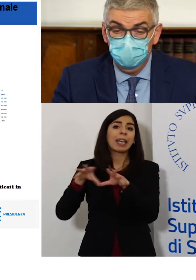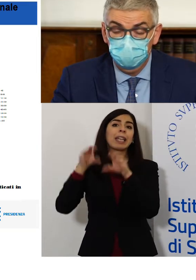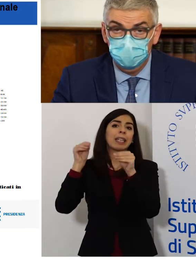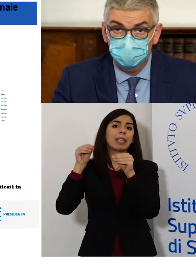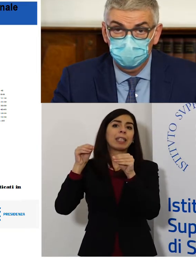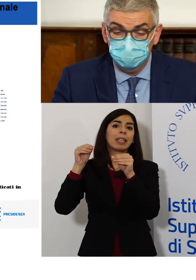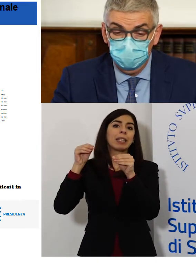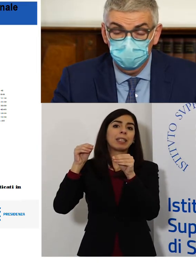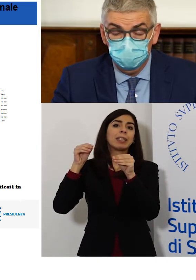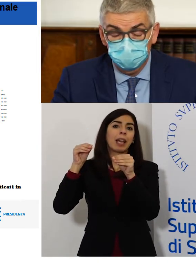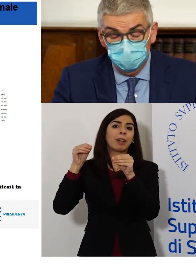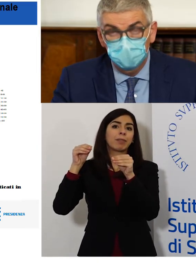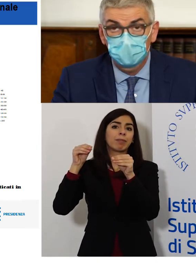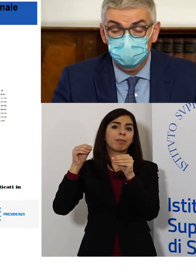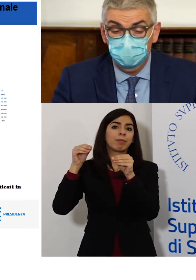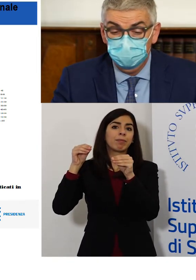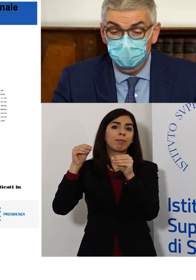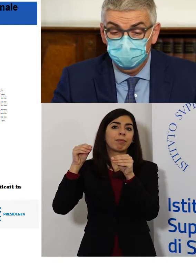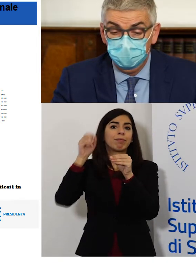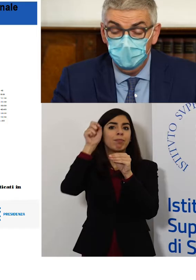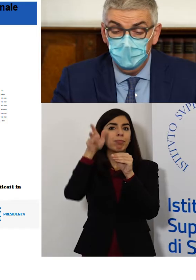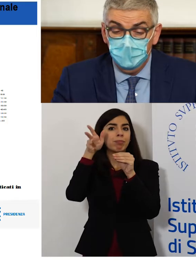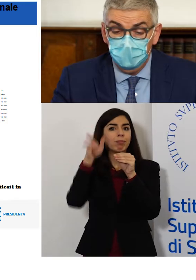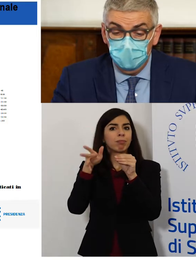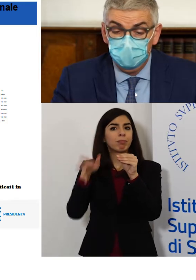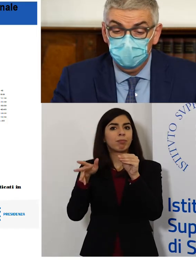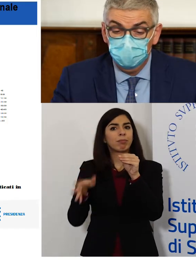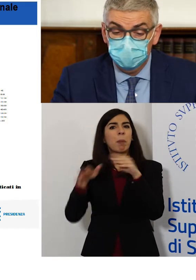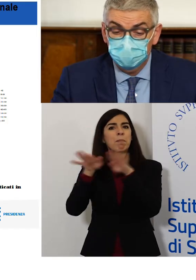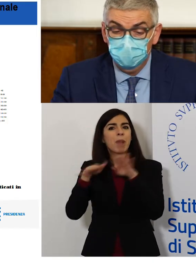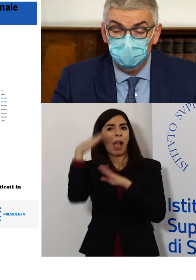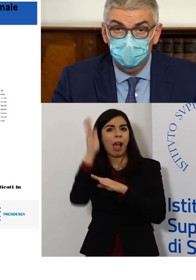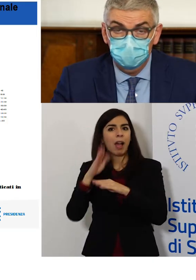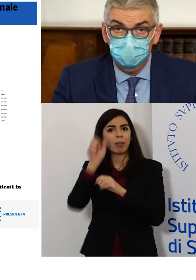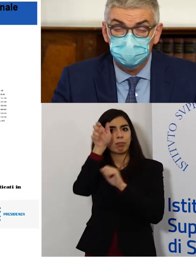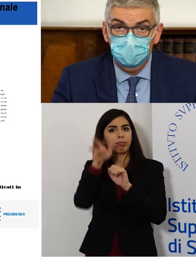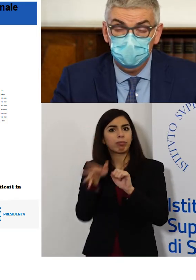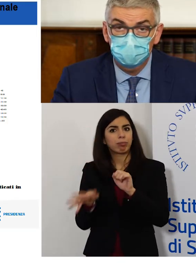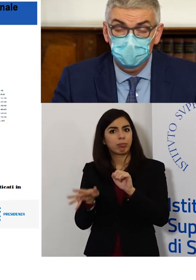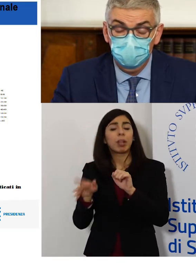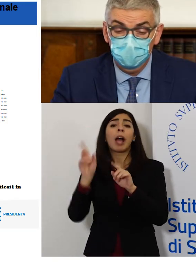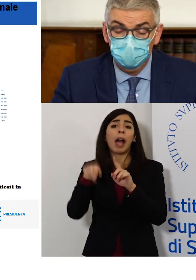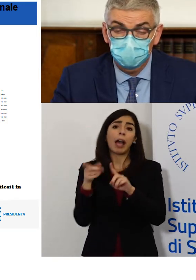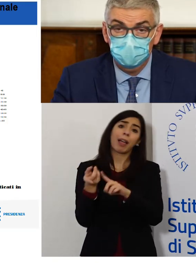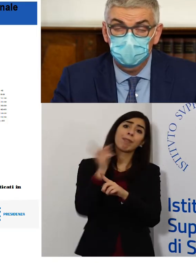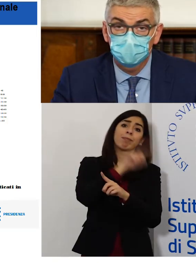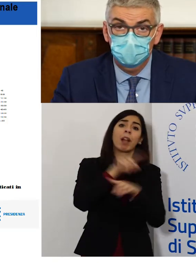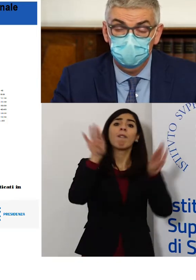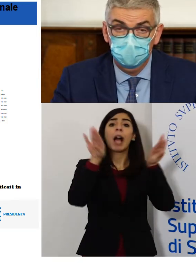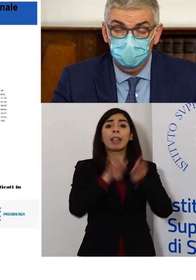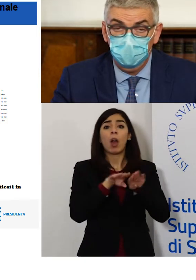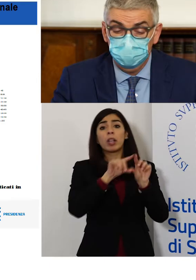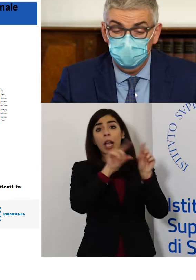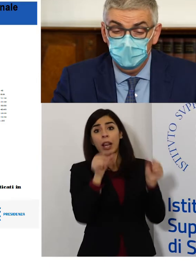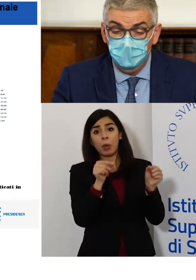anche lungo la costiera adriatica e anche alcune zone come la Val d'Aosta e la Liguria, a confine